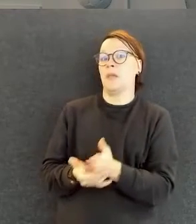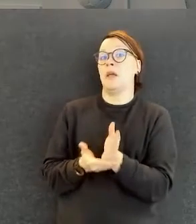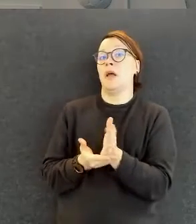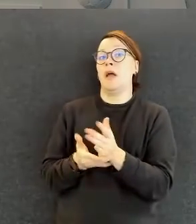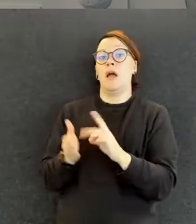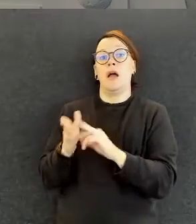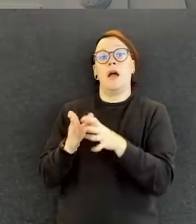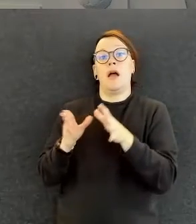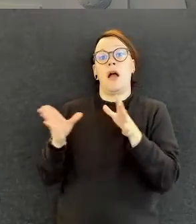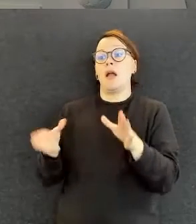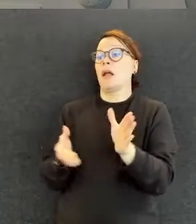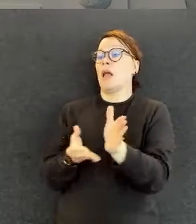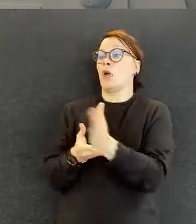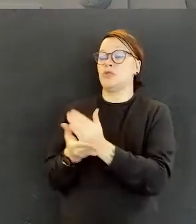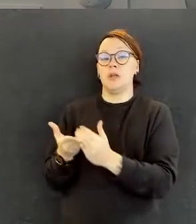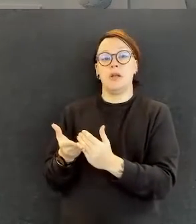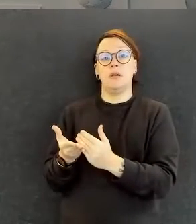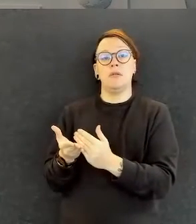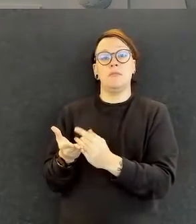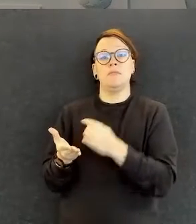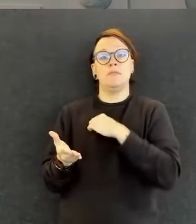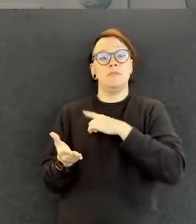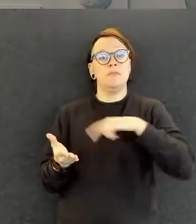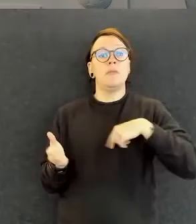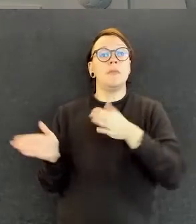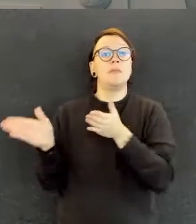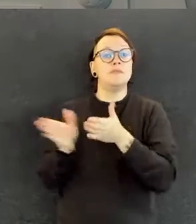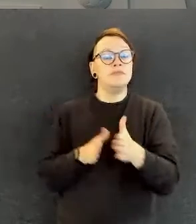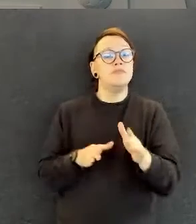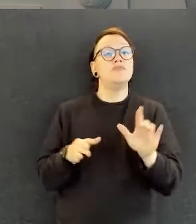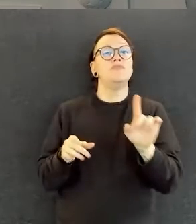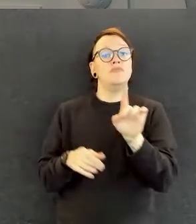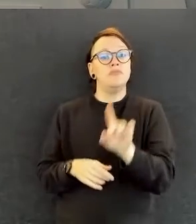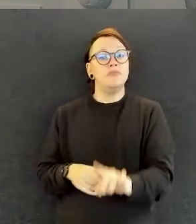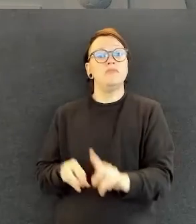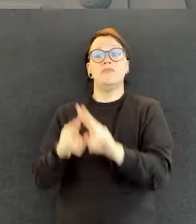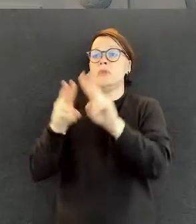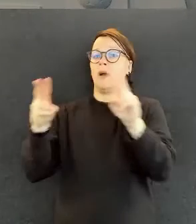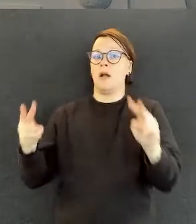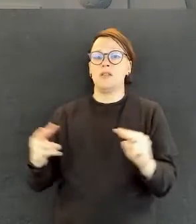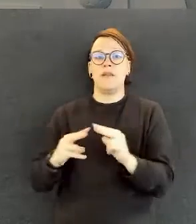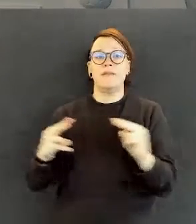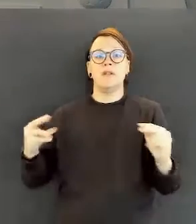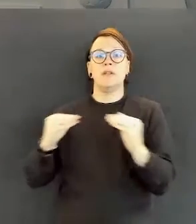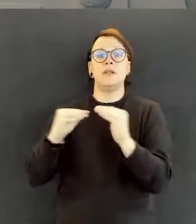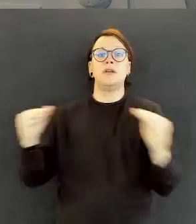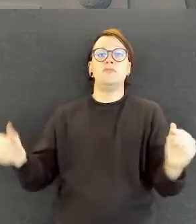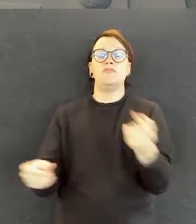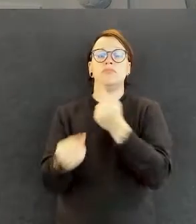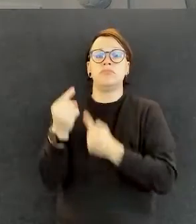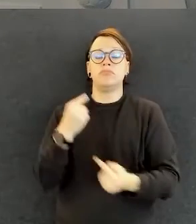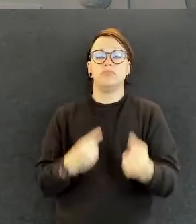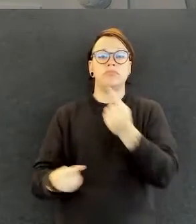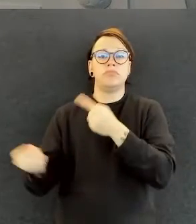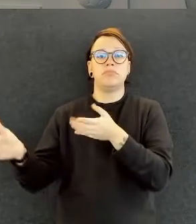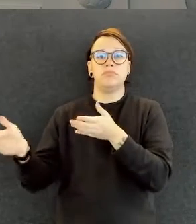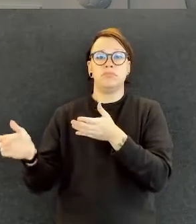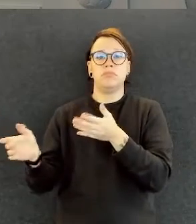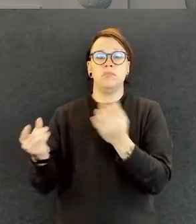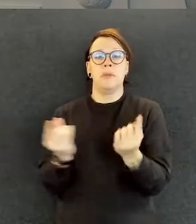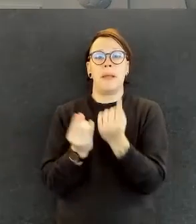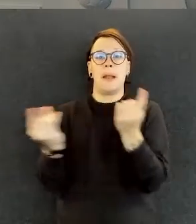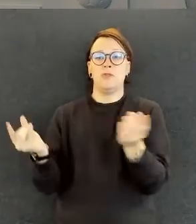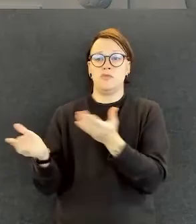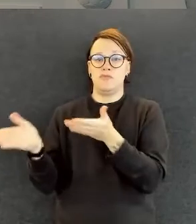me järjestetään ensin kansainvälinen keskustelutilaisuus, jossa kartoitetaan työllistymisen esteitä ja sen